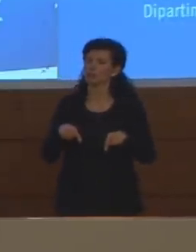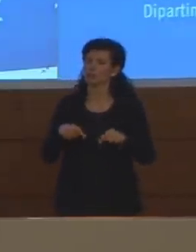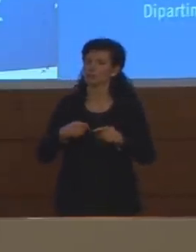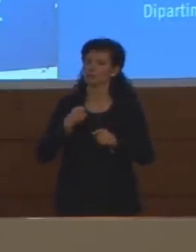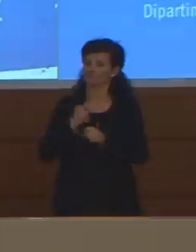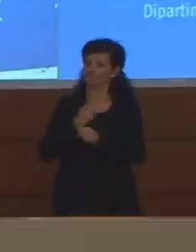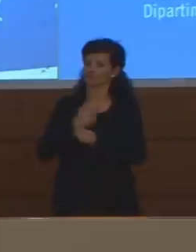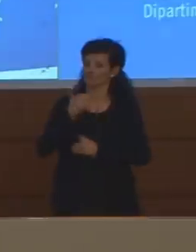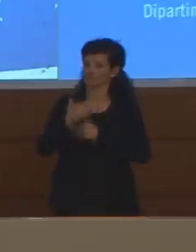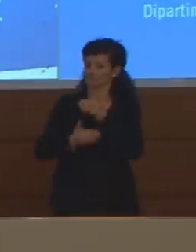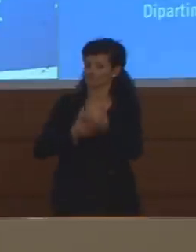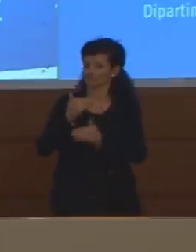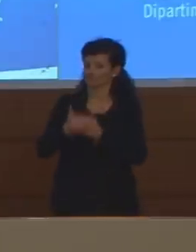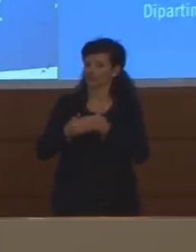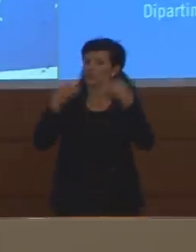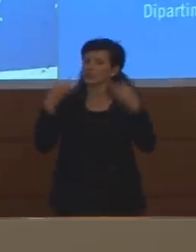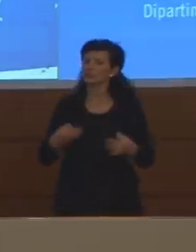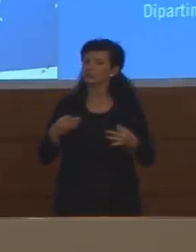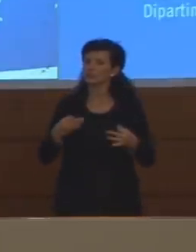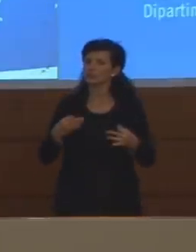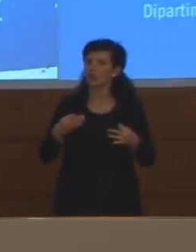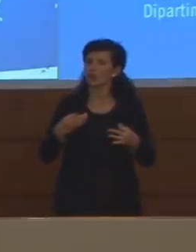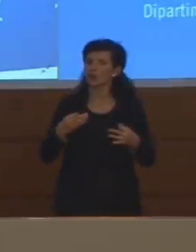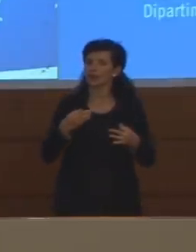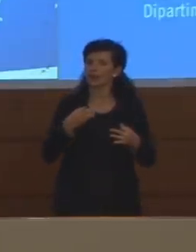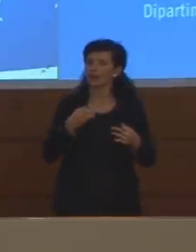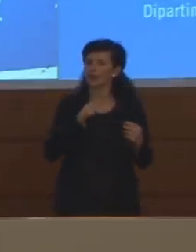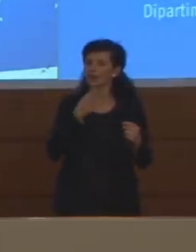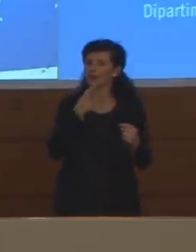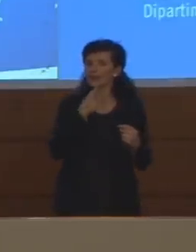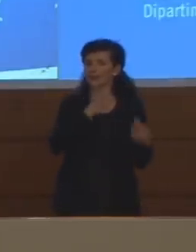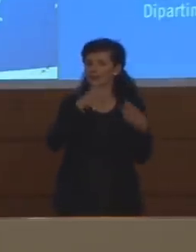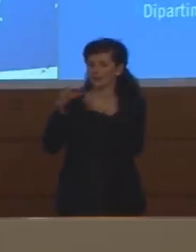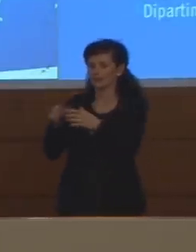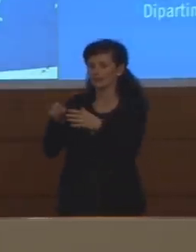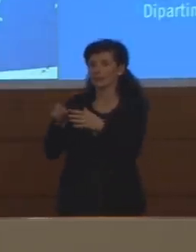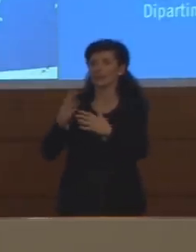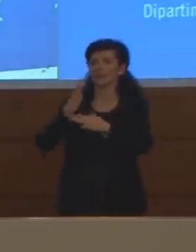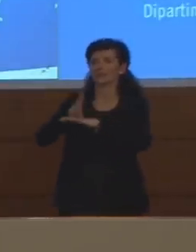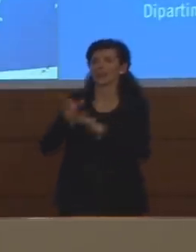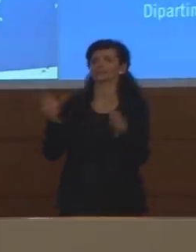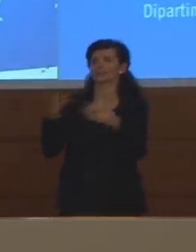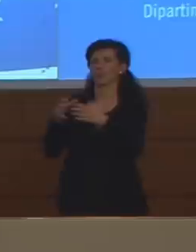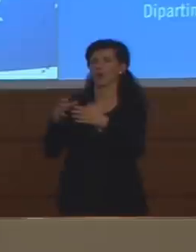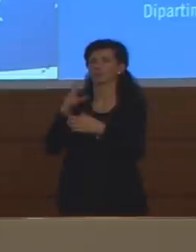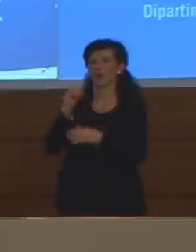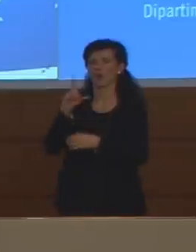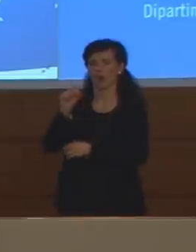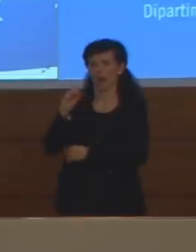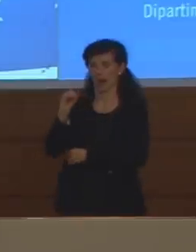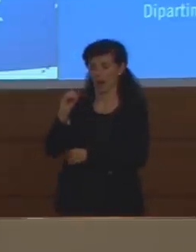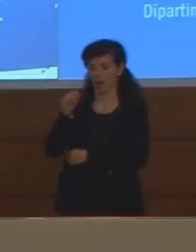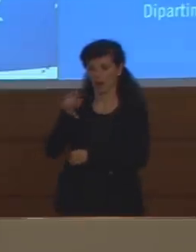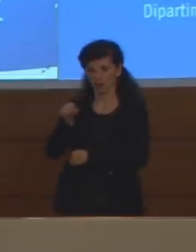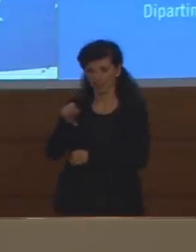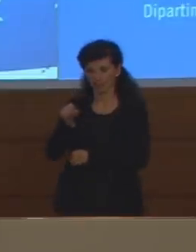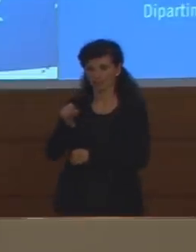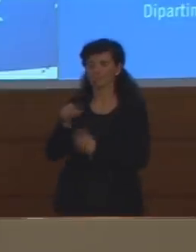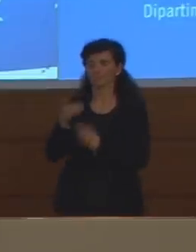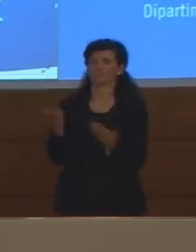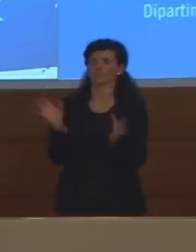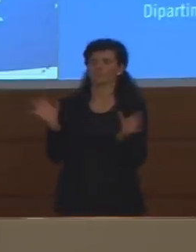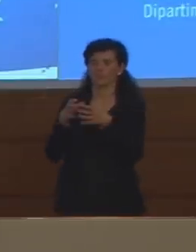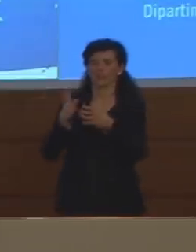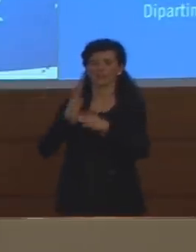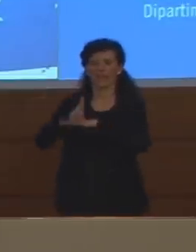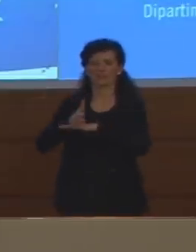sta spostando verso la task force e il presidente Colau non sta manifestando alcun segno diciamo di comunicazione